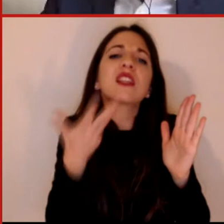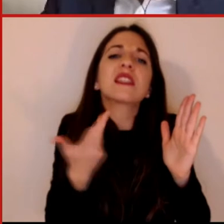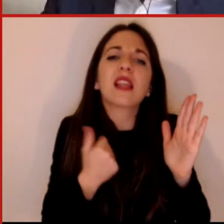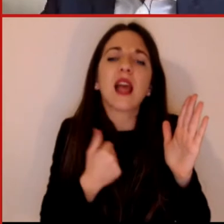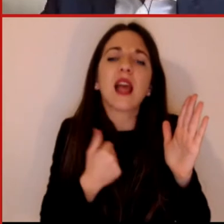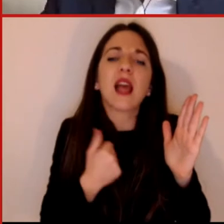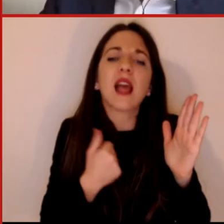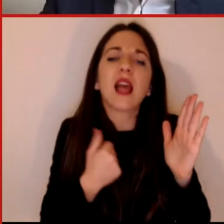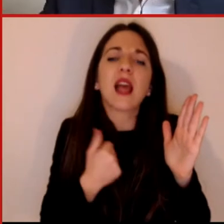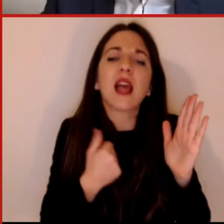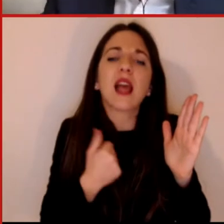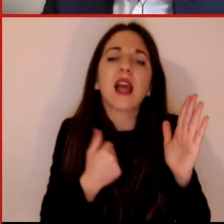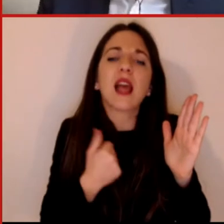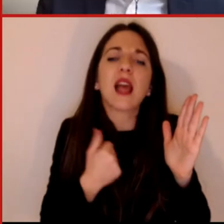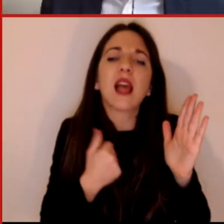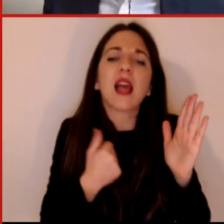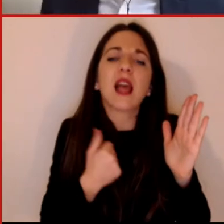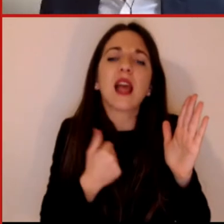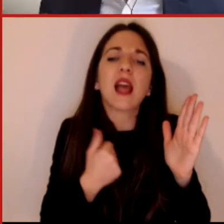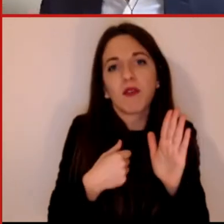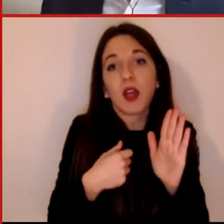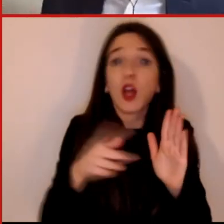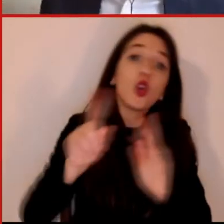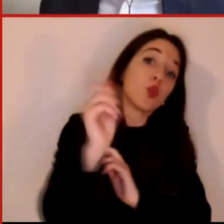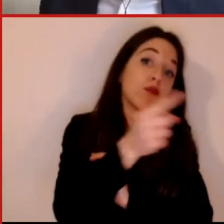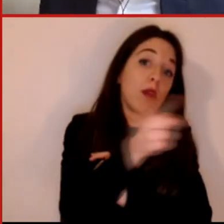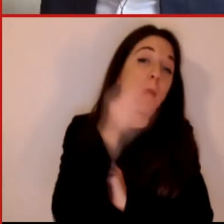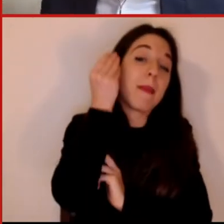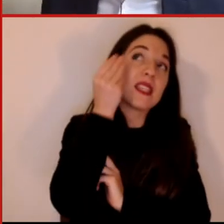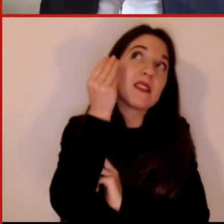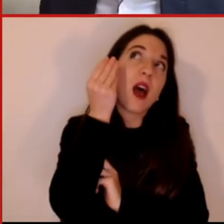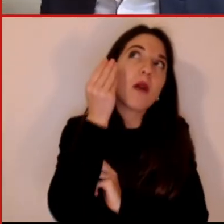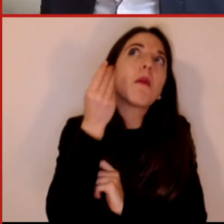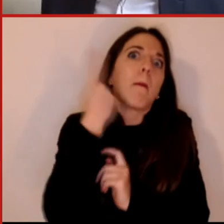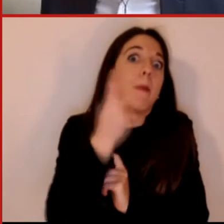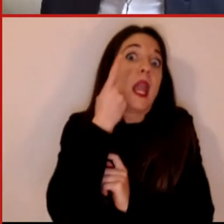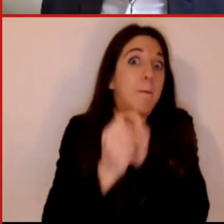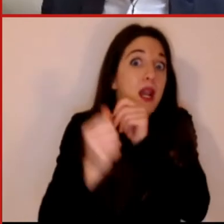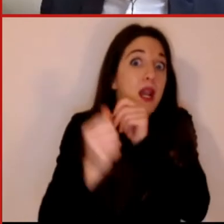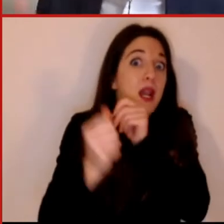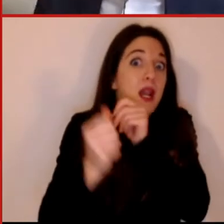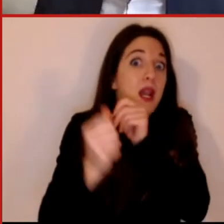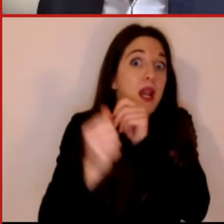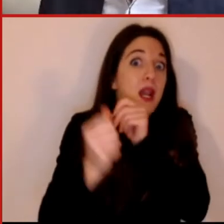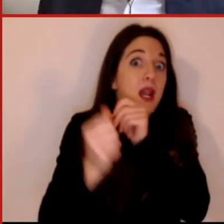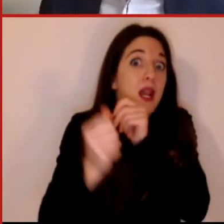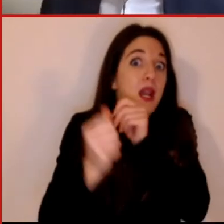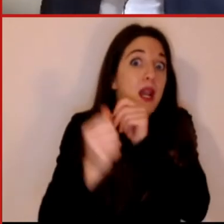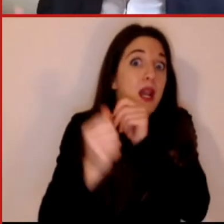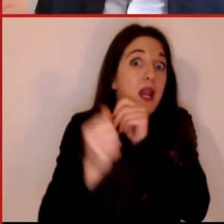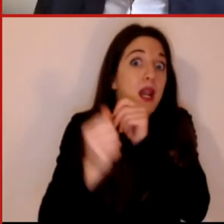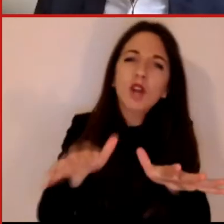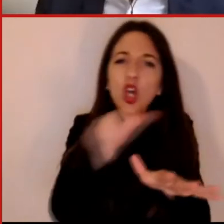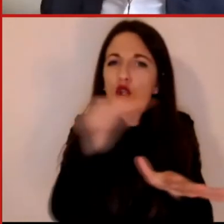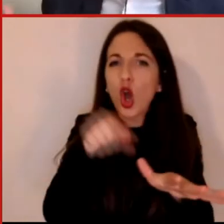importante era fare predizioni di quello che succedeva. In realtà i dati e i modelli fanno molto di più, fanno quella che si chiama analisi